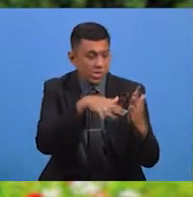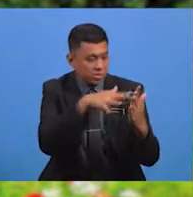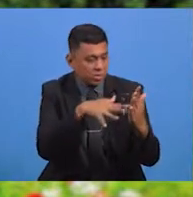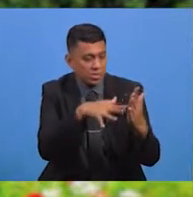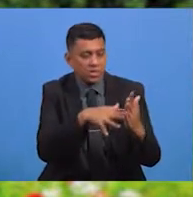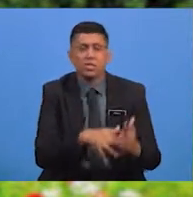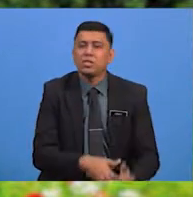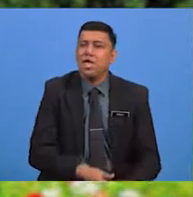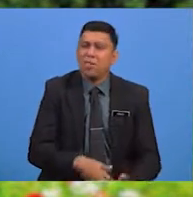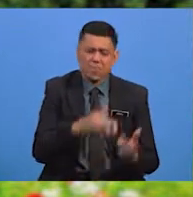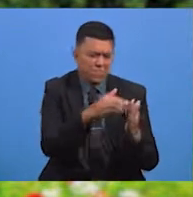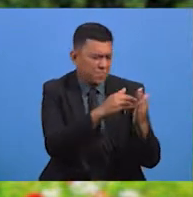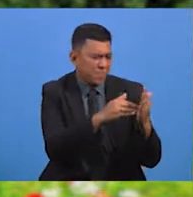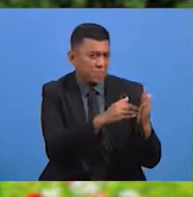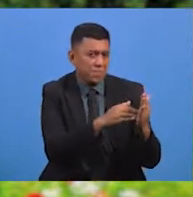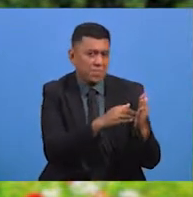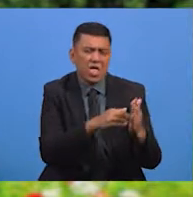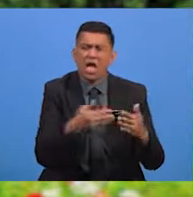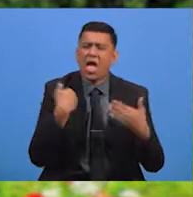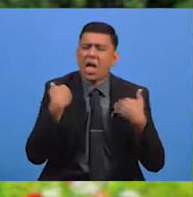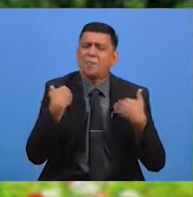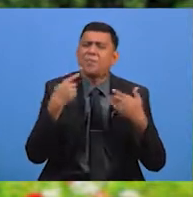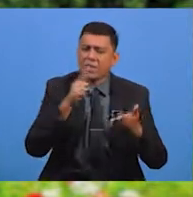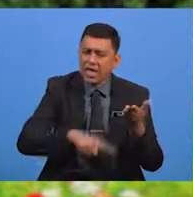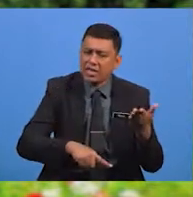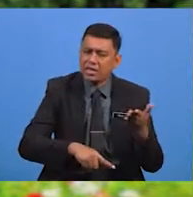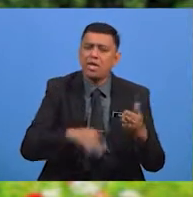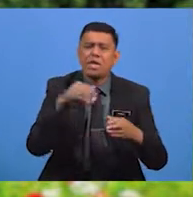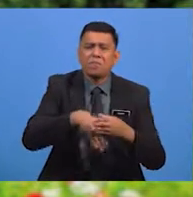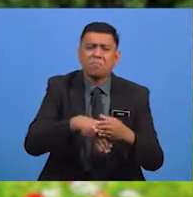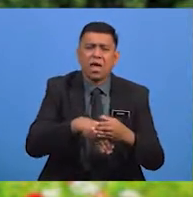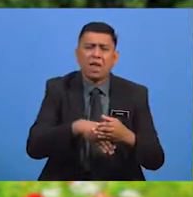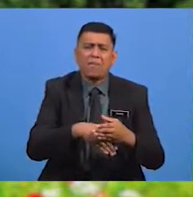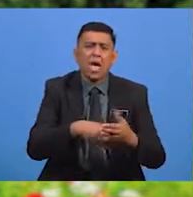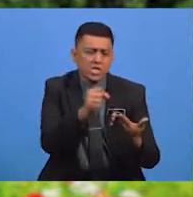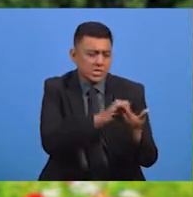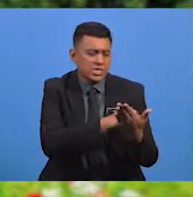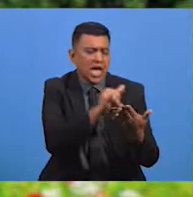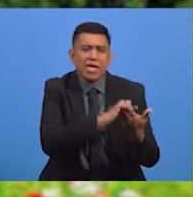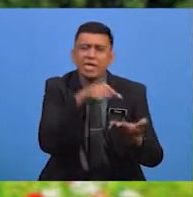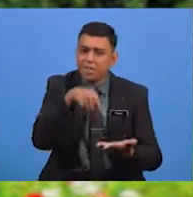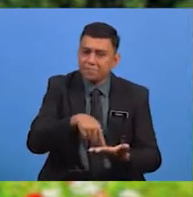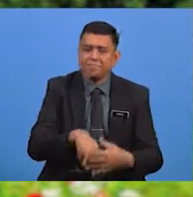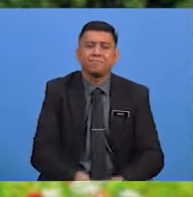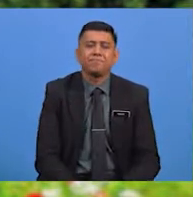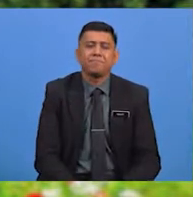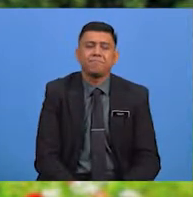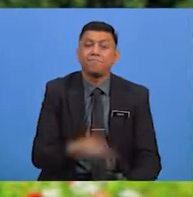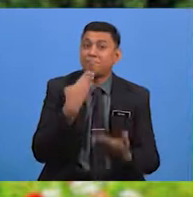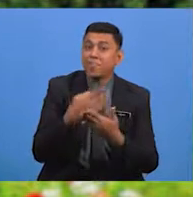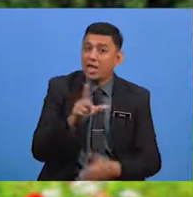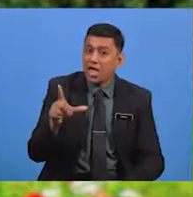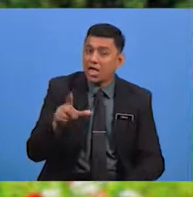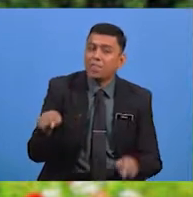menganalisis Kandungan disebalik Baik-baik indah syair ini Baiklah seperti